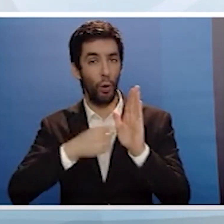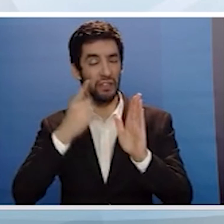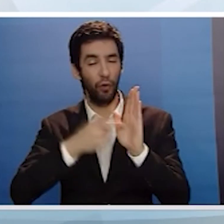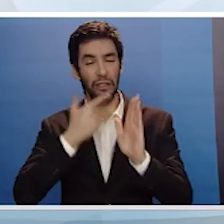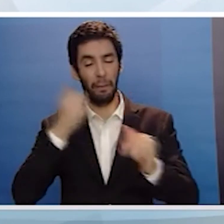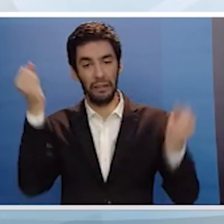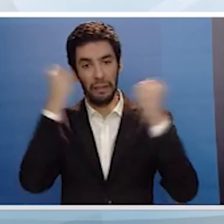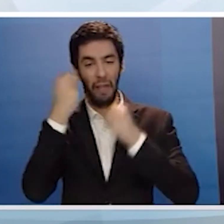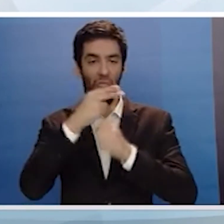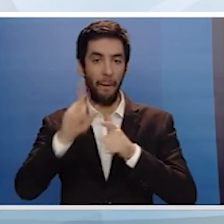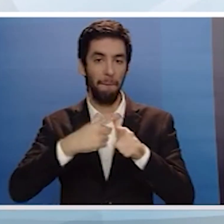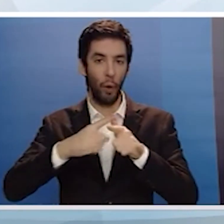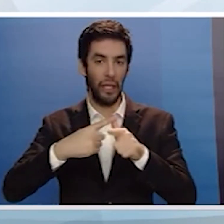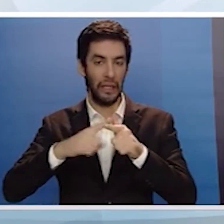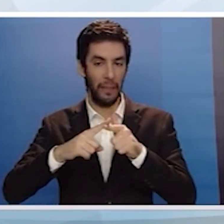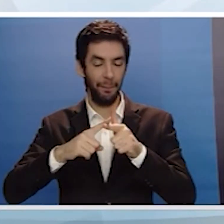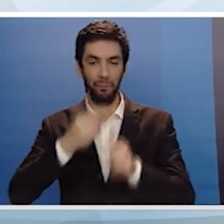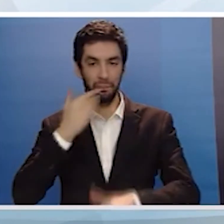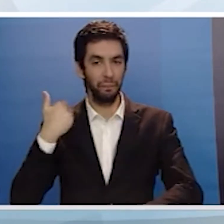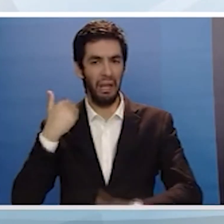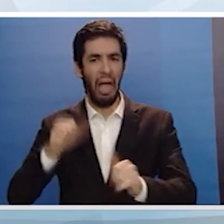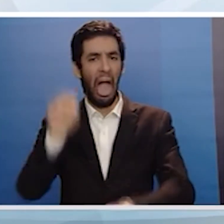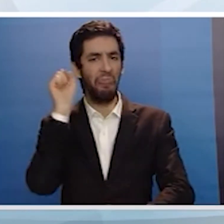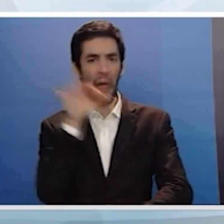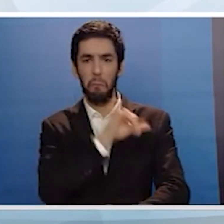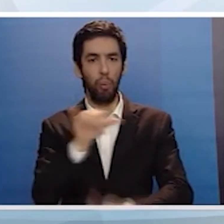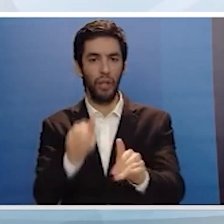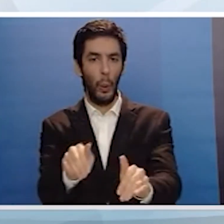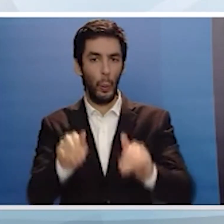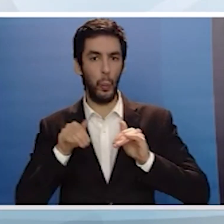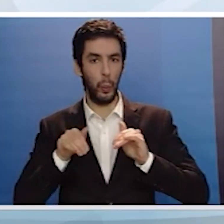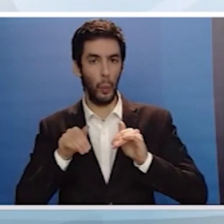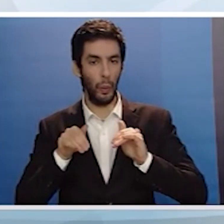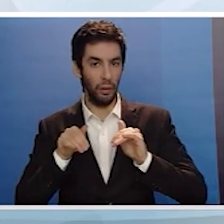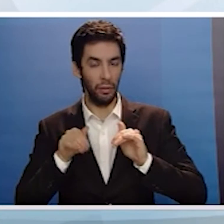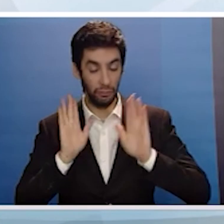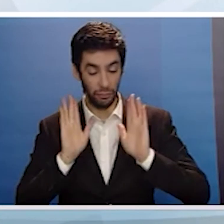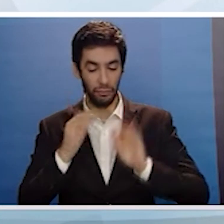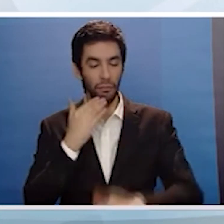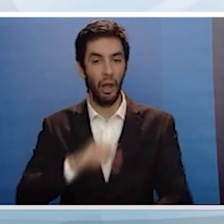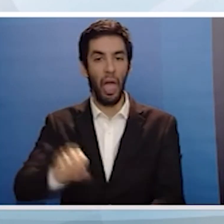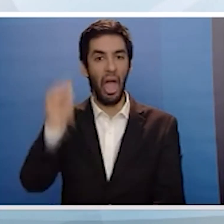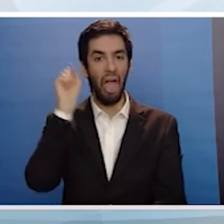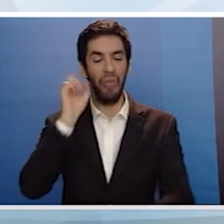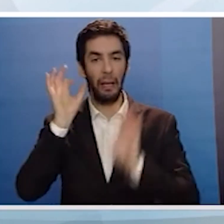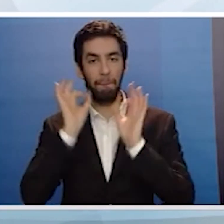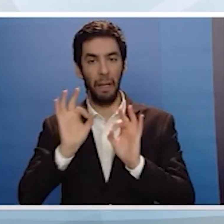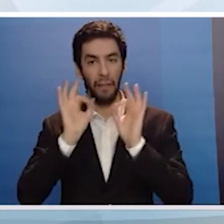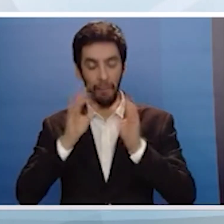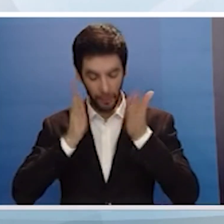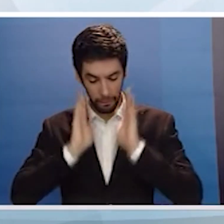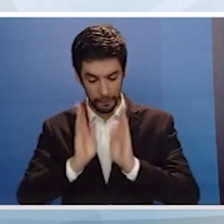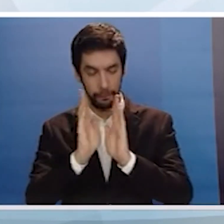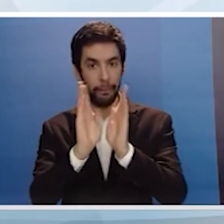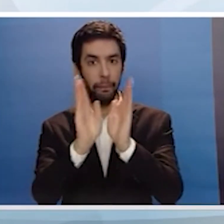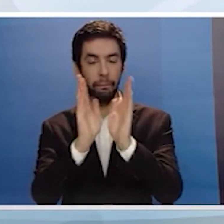πολύ βαρύ όμως δεν αποστασιοποιήθηκε και ούτε πρόκειται να αποστασιοποιηθεί από τις αρχές της. Η ΕΔΕΚ προχωράει επικοδομητικά